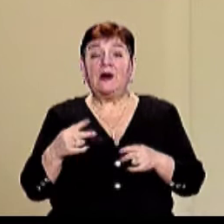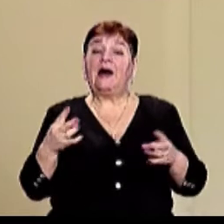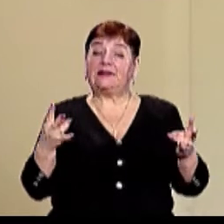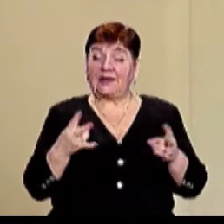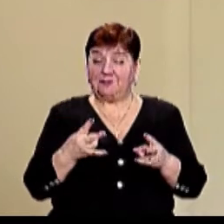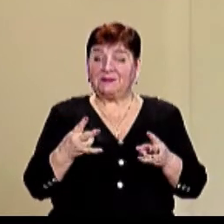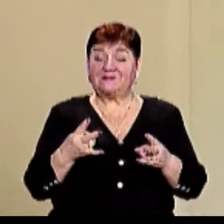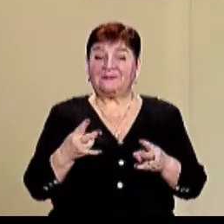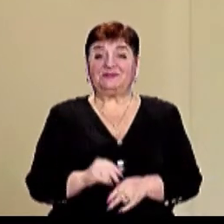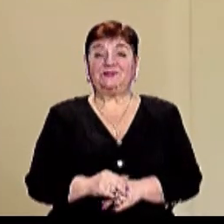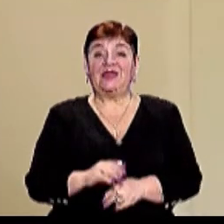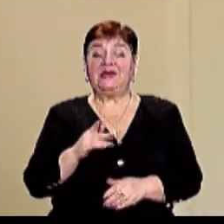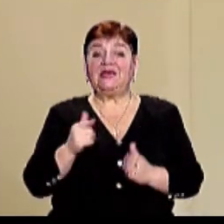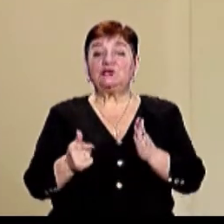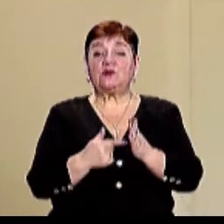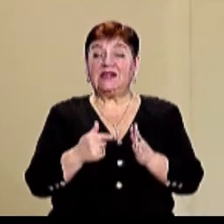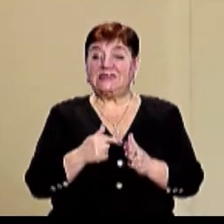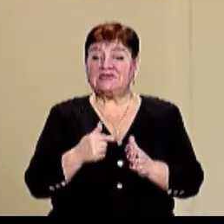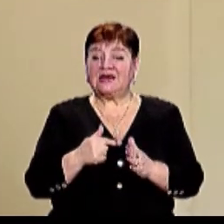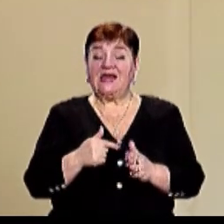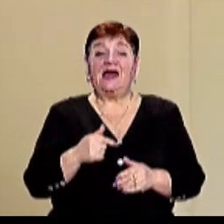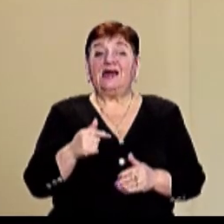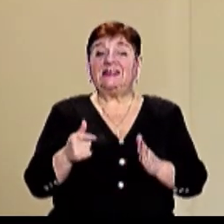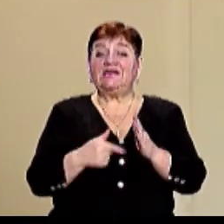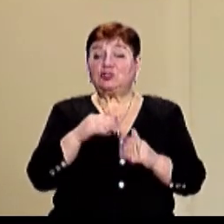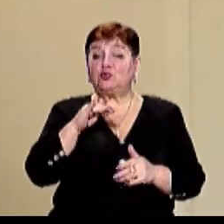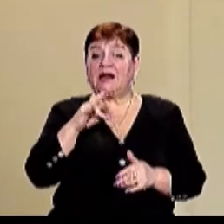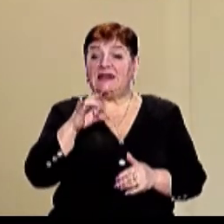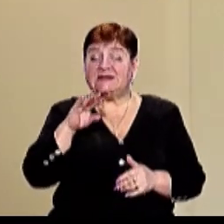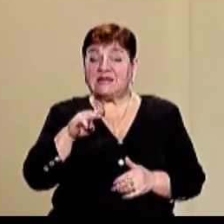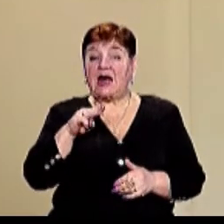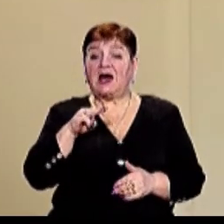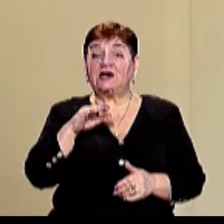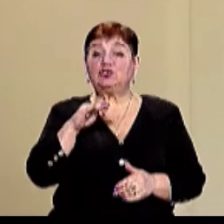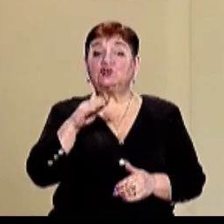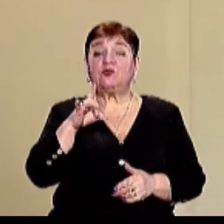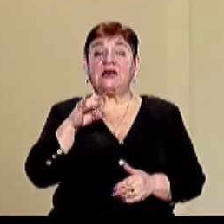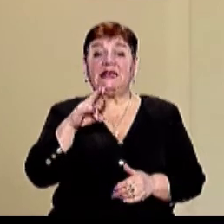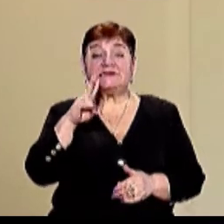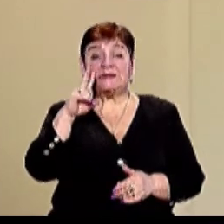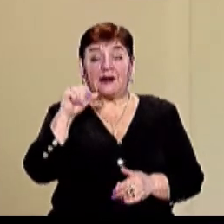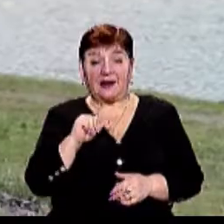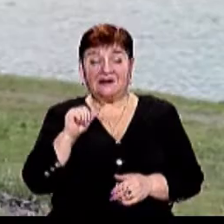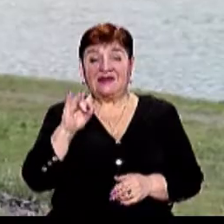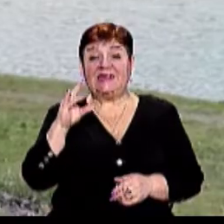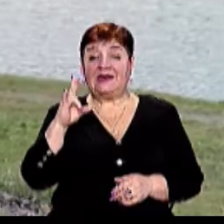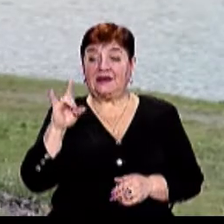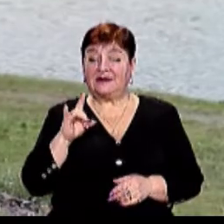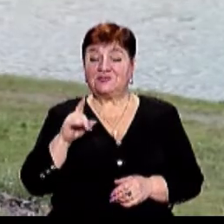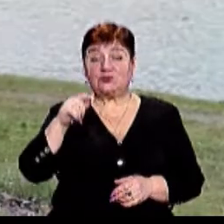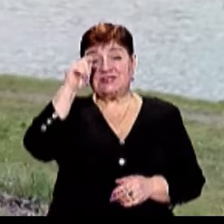треба. Все ж таки не журналіст Ірина, а журналістка Ірина, щоб було видно, що це ж жінка, а не чоловік